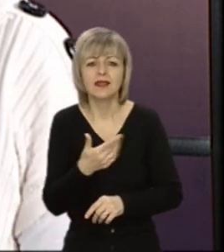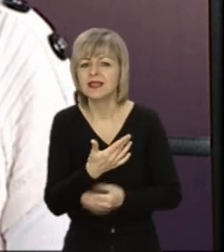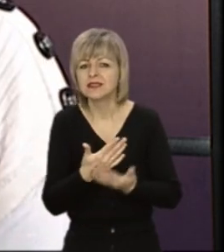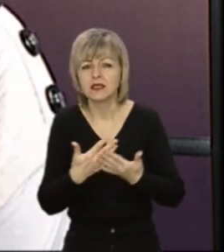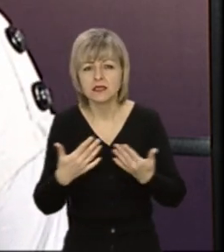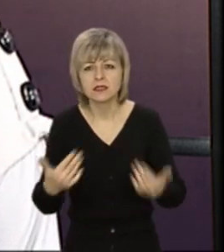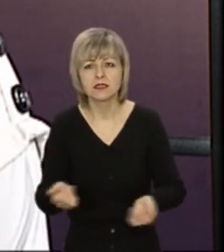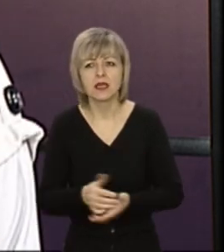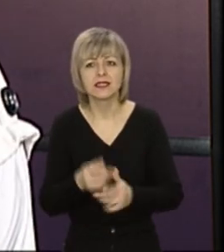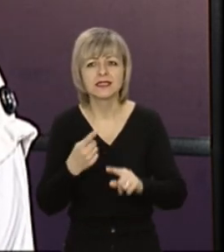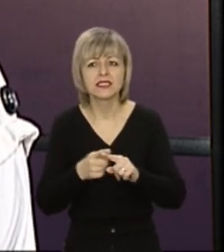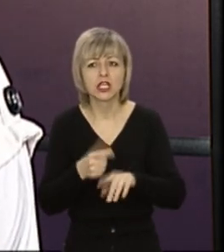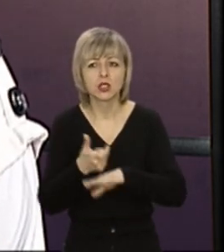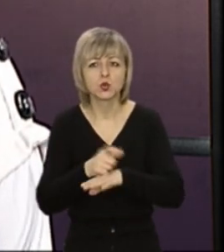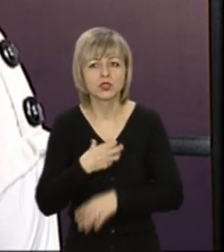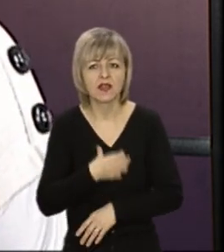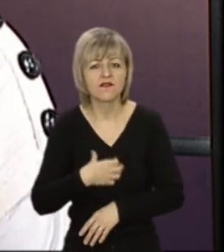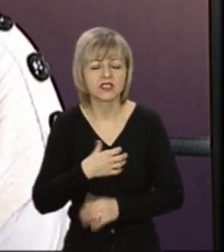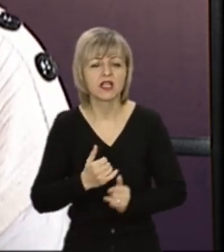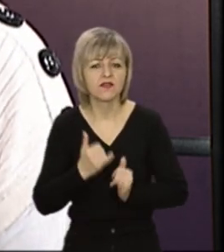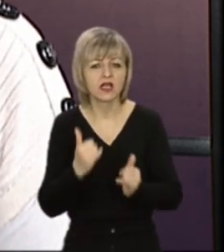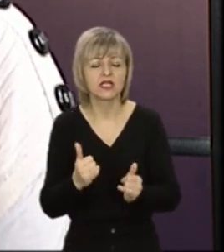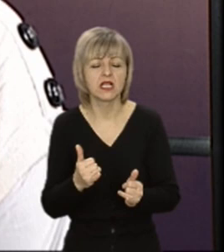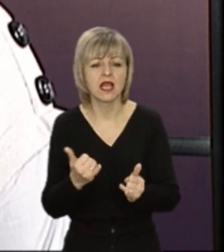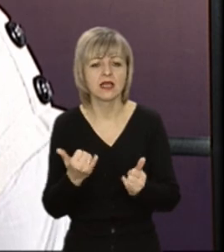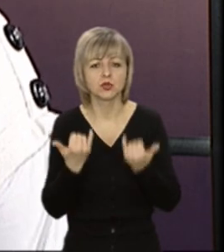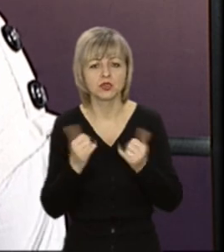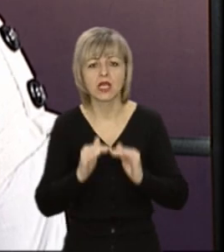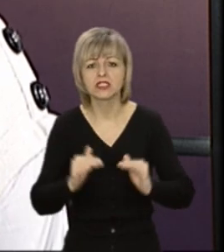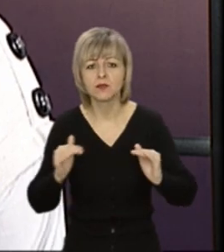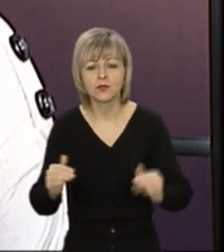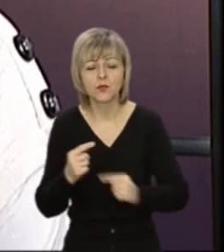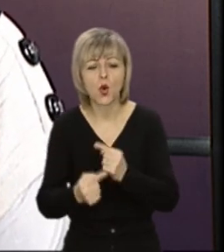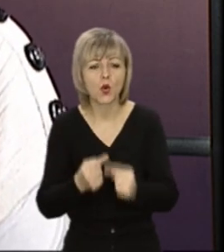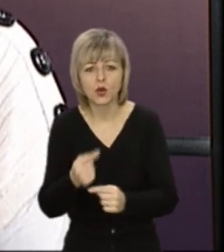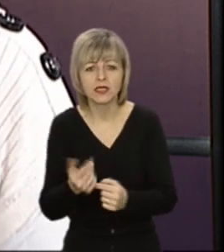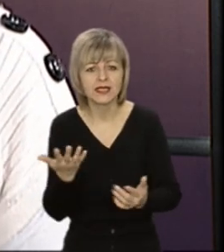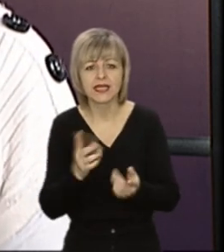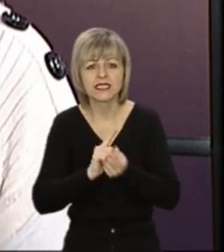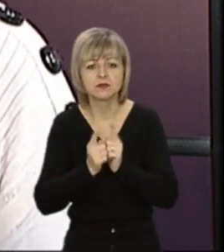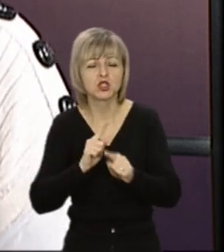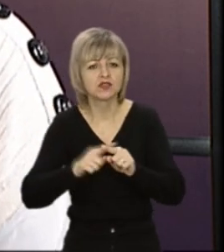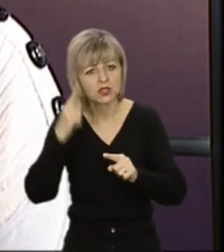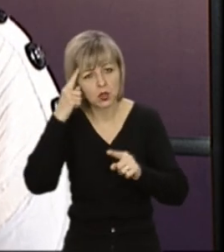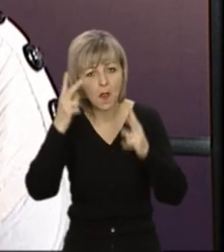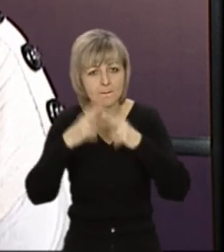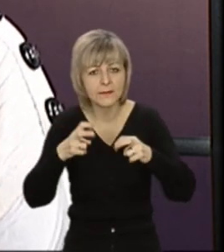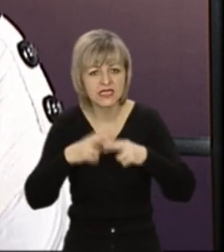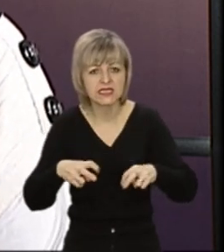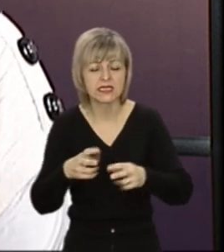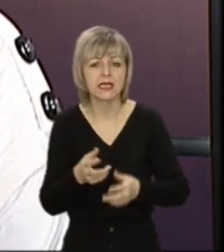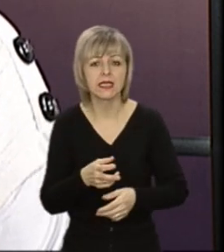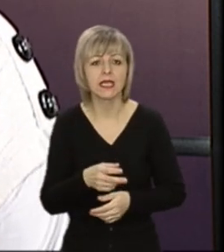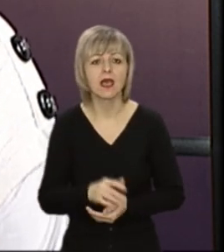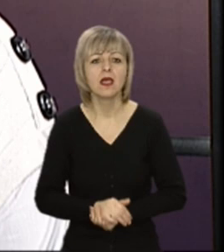так далі. Це дуже важливо для сучасного покоління, в яких змінюється швидкомислення, кліпове